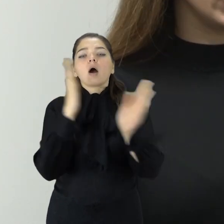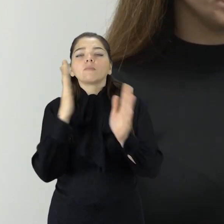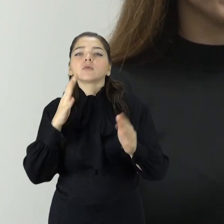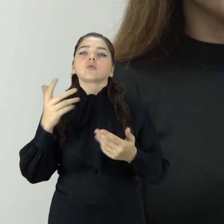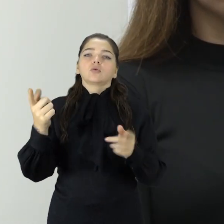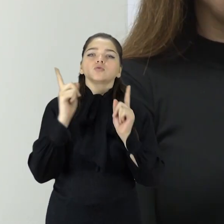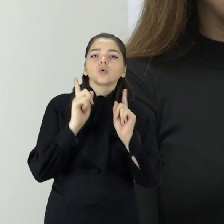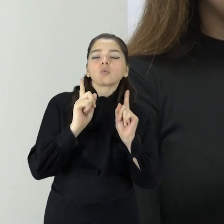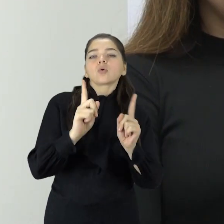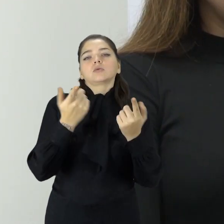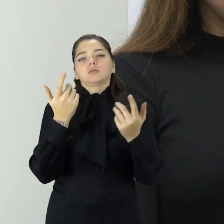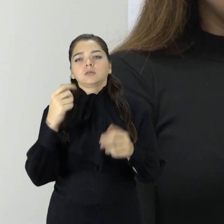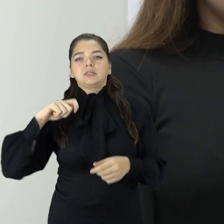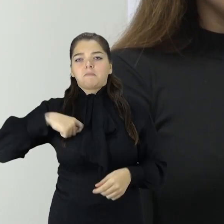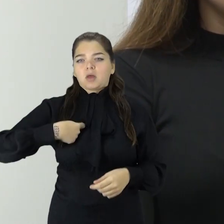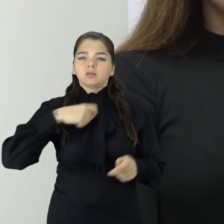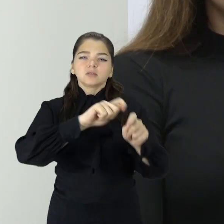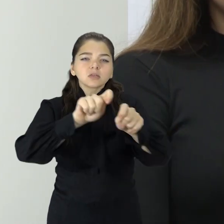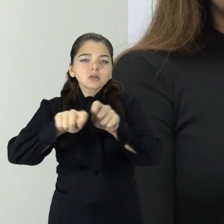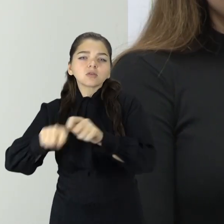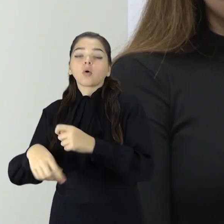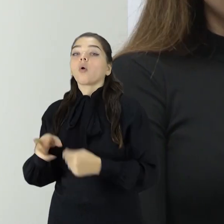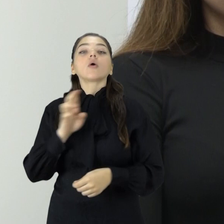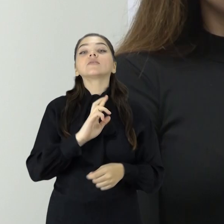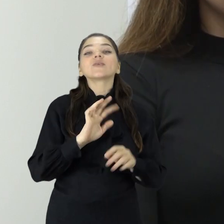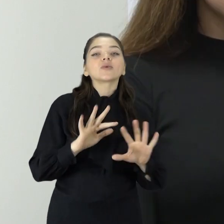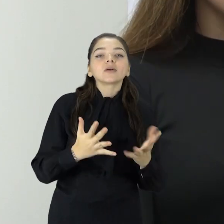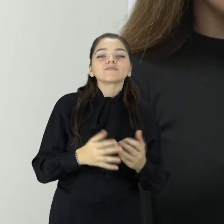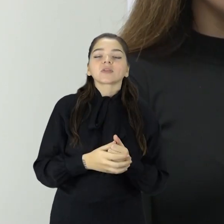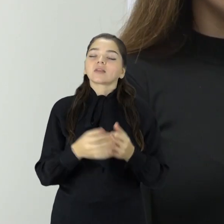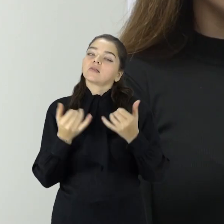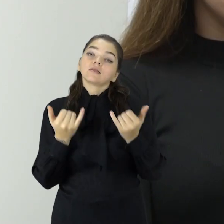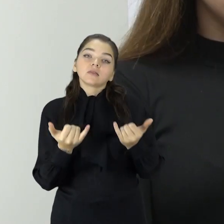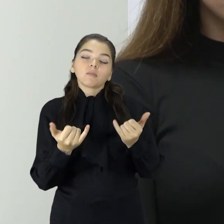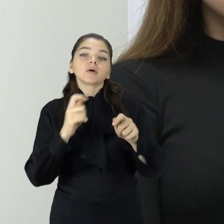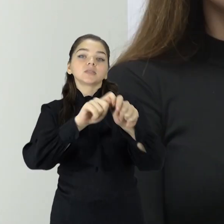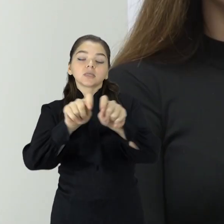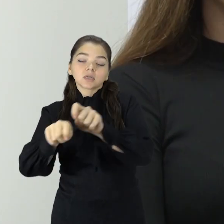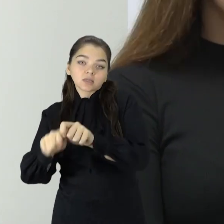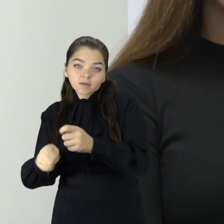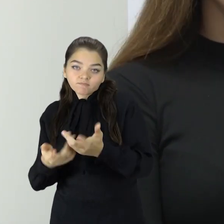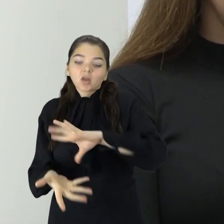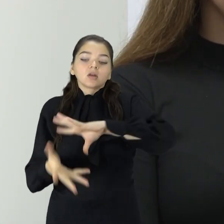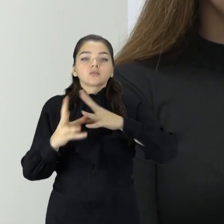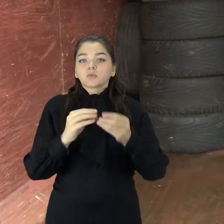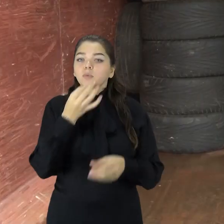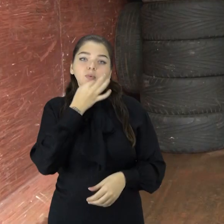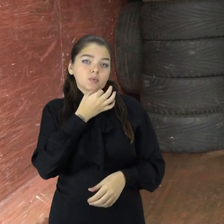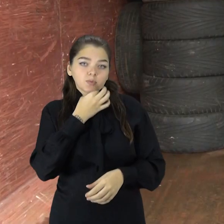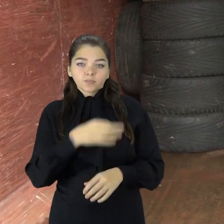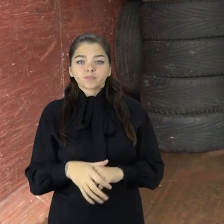inspektoriai. Tai kokie rezultatai išduokite? Kiek žinoma, dabar vyksta patikrinimas, iš vadų dar neturime.